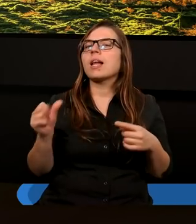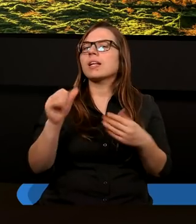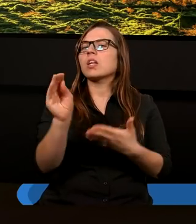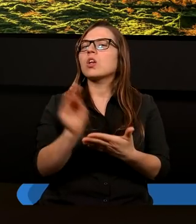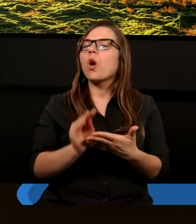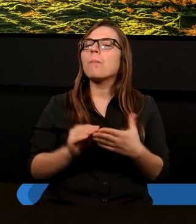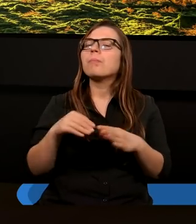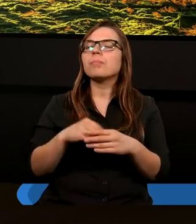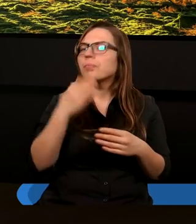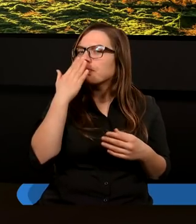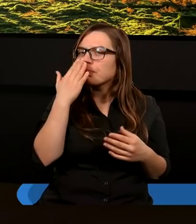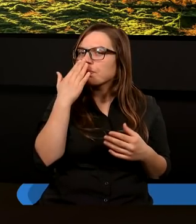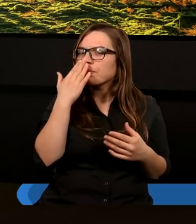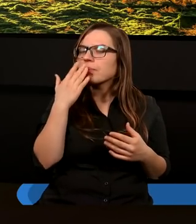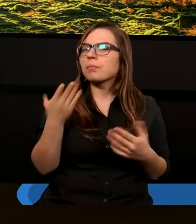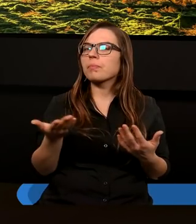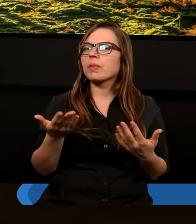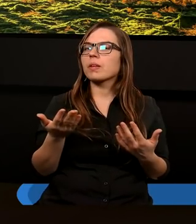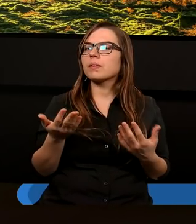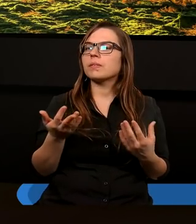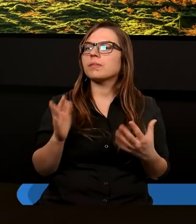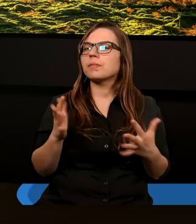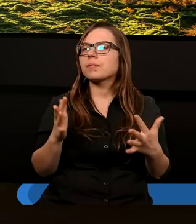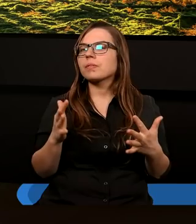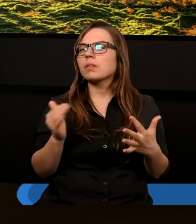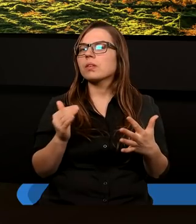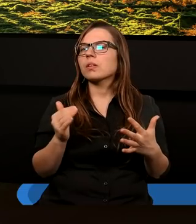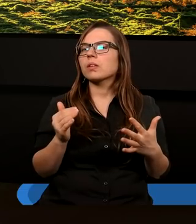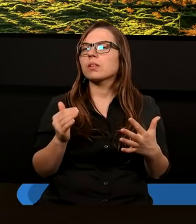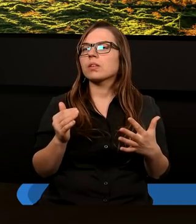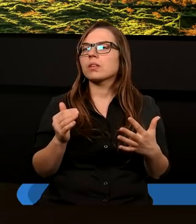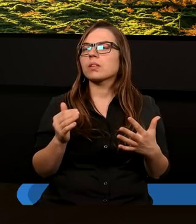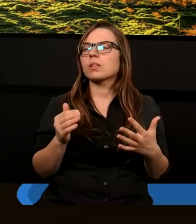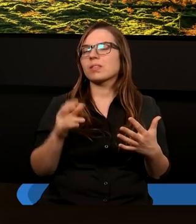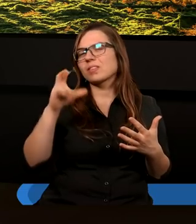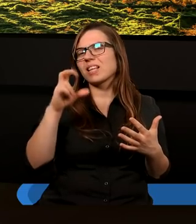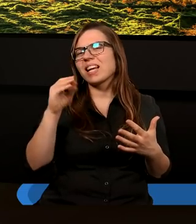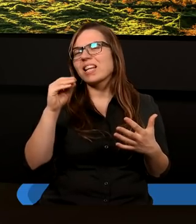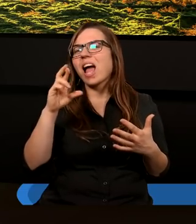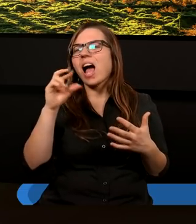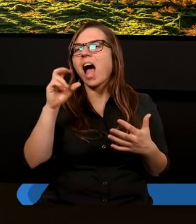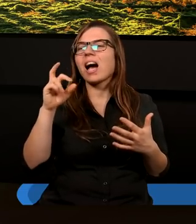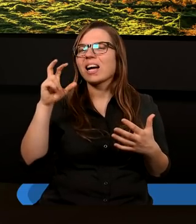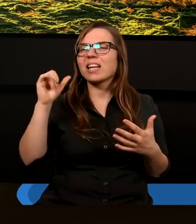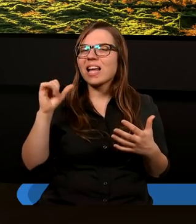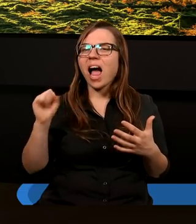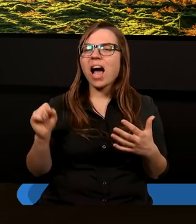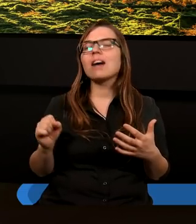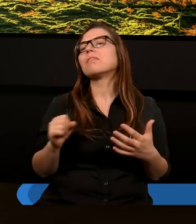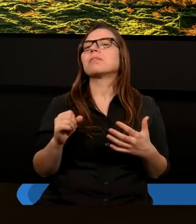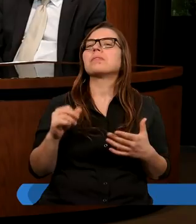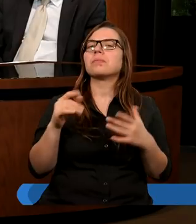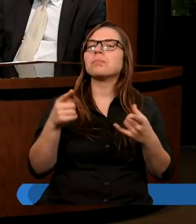opisana taka, można by rzec, niemalże rada ze strony Ducha Świętego, który stopniowo